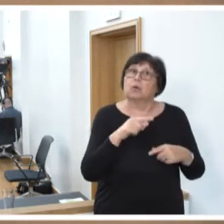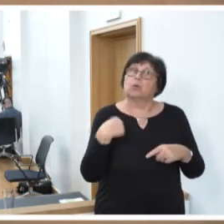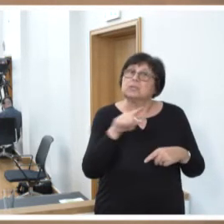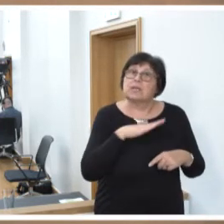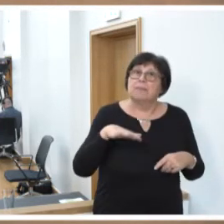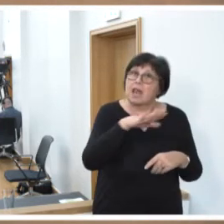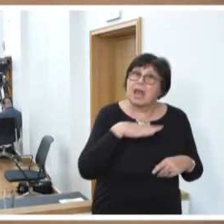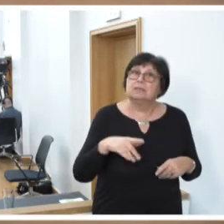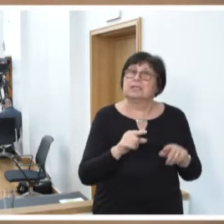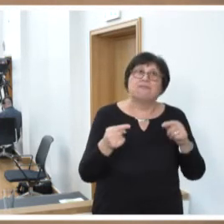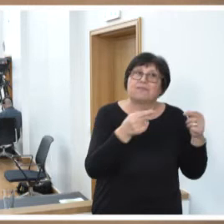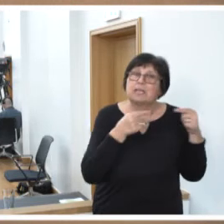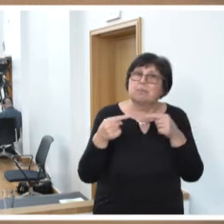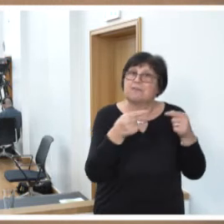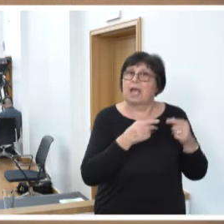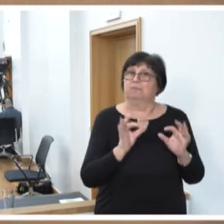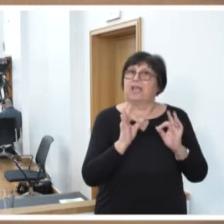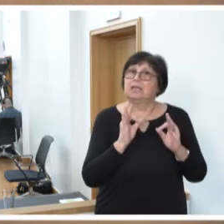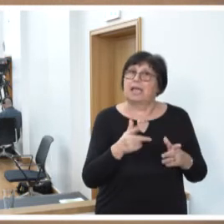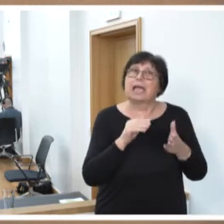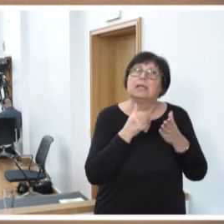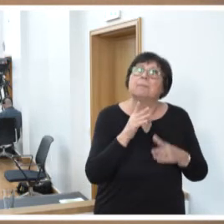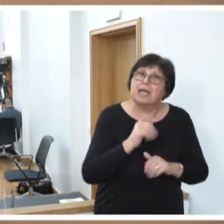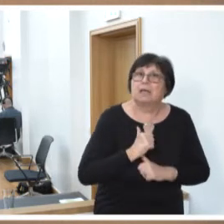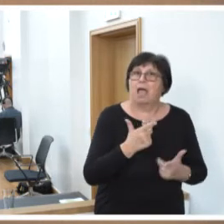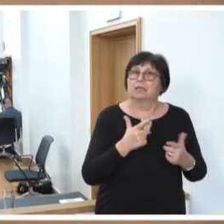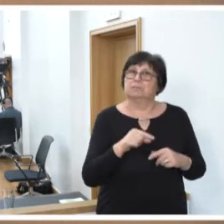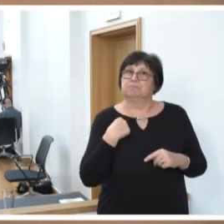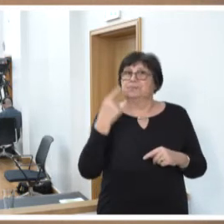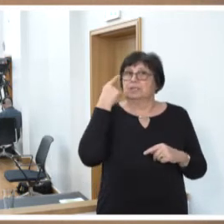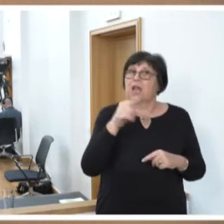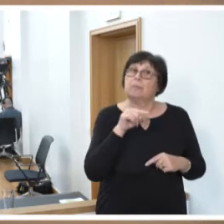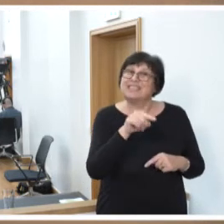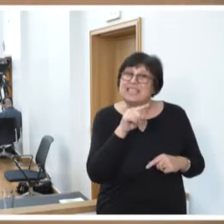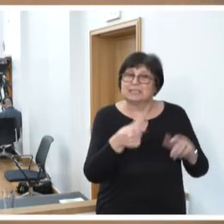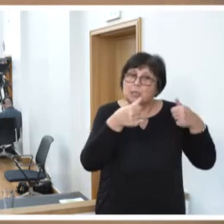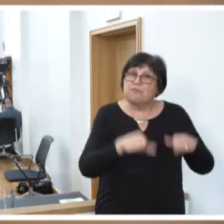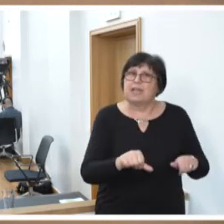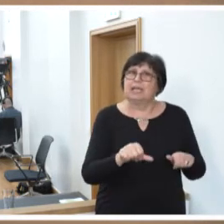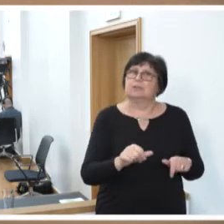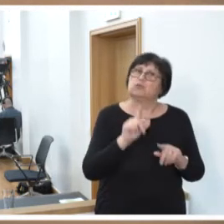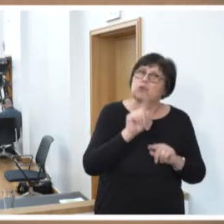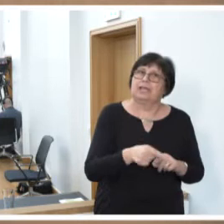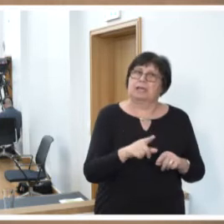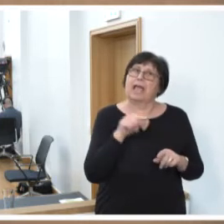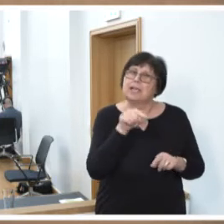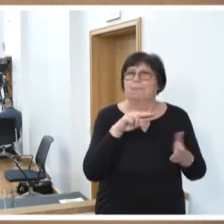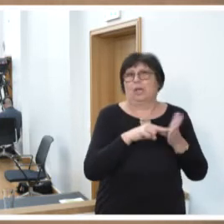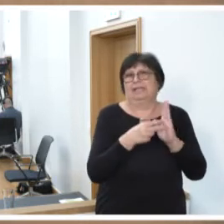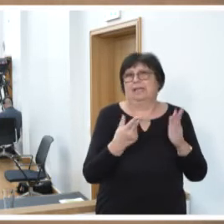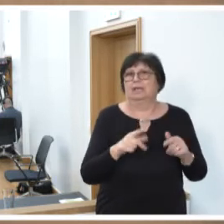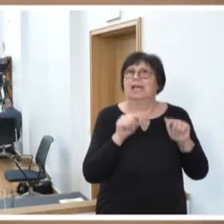Wettbewerbsfähigkeit beitragen. Und das, glaube ich, ist die Pflicht und Schuldigkeit der Politik,